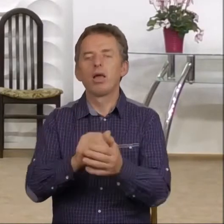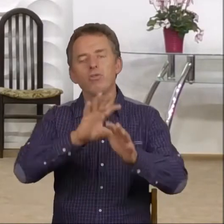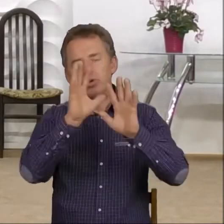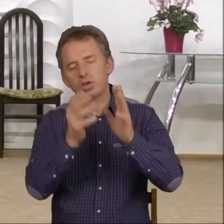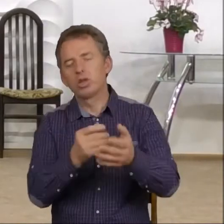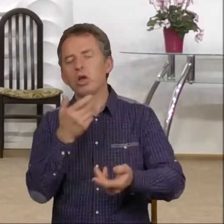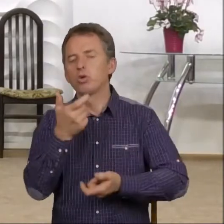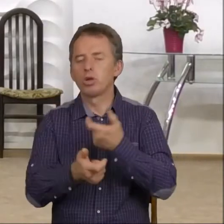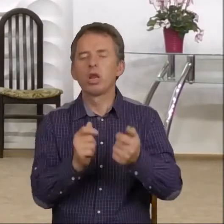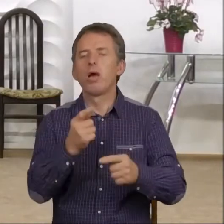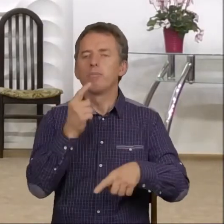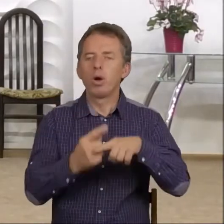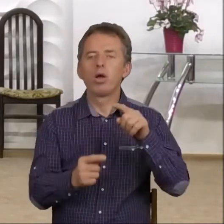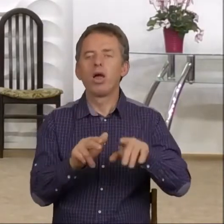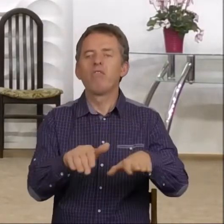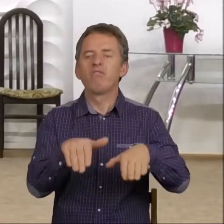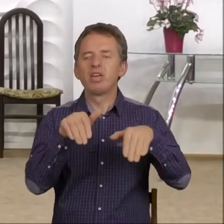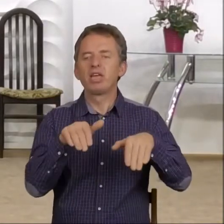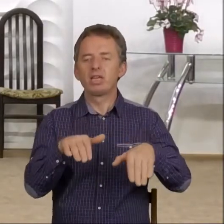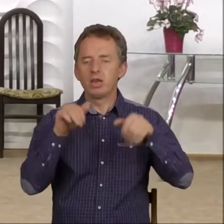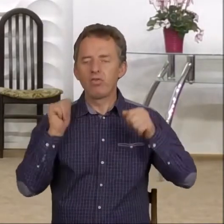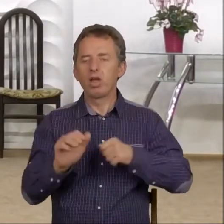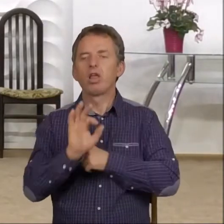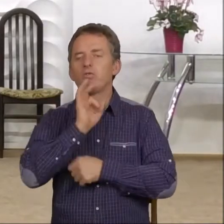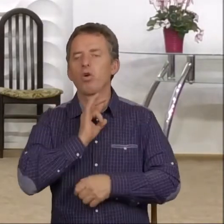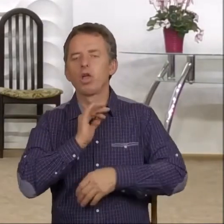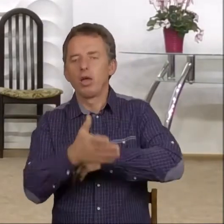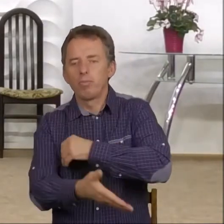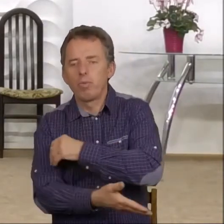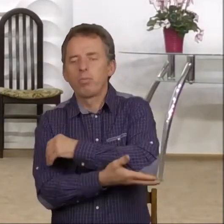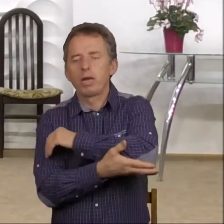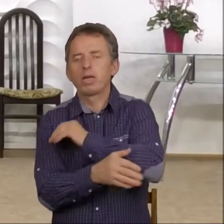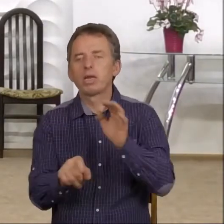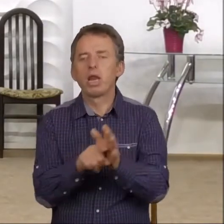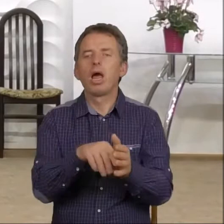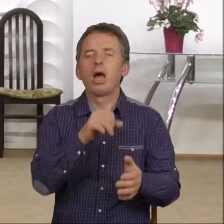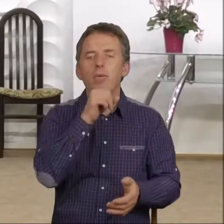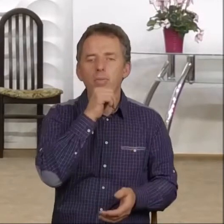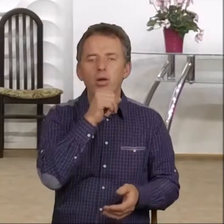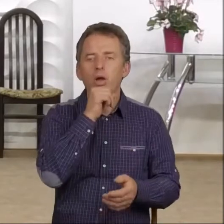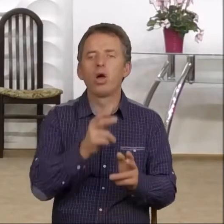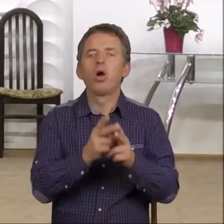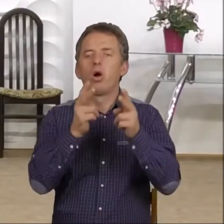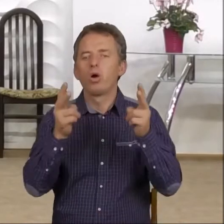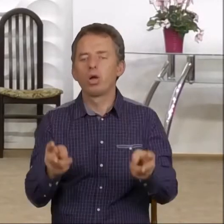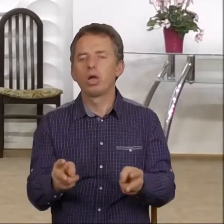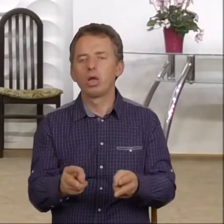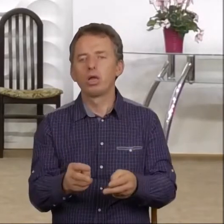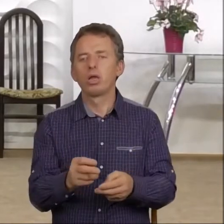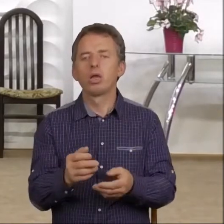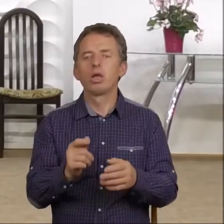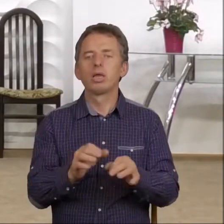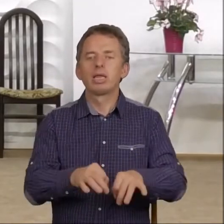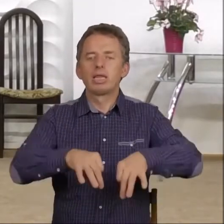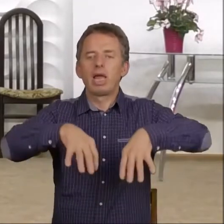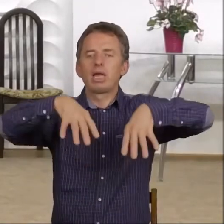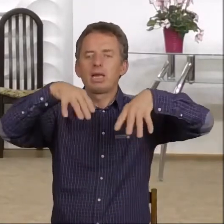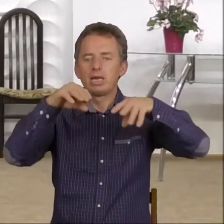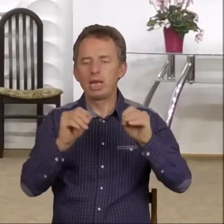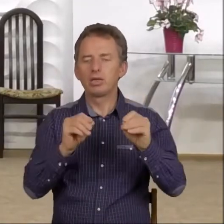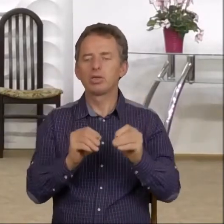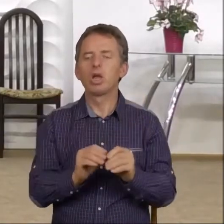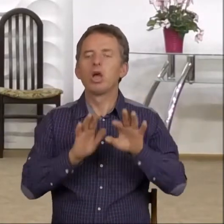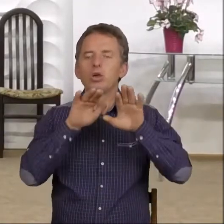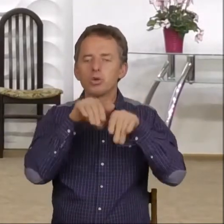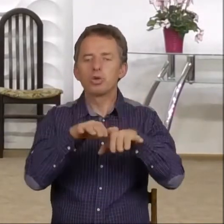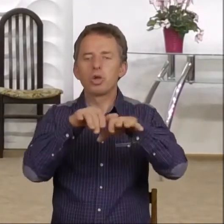wycofają swoje poparcie dla Babilonu. I to jest określone mianem wyschnięcia rzeki